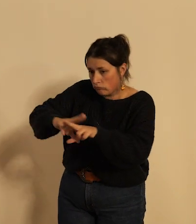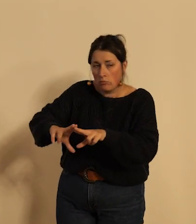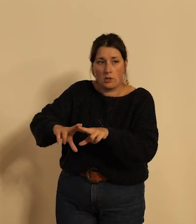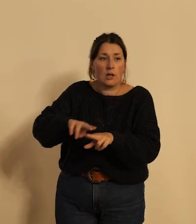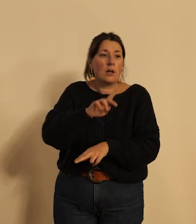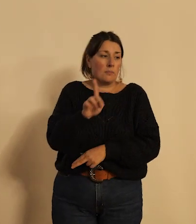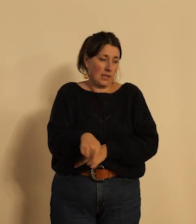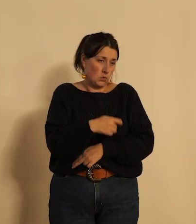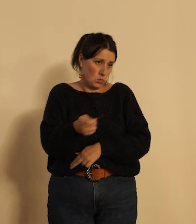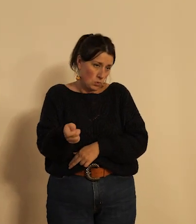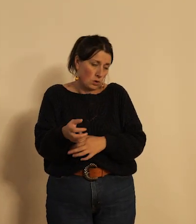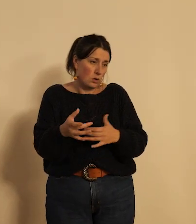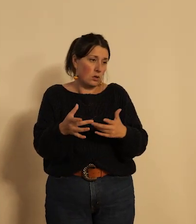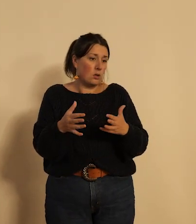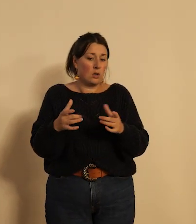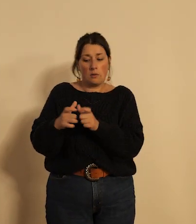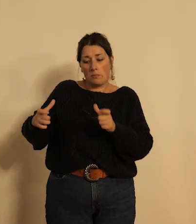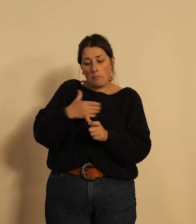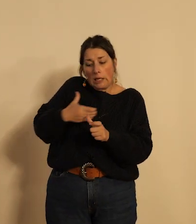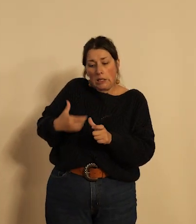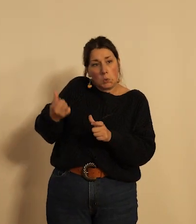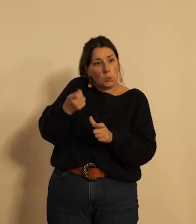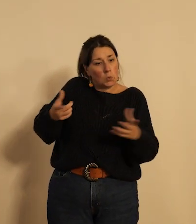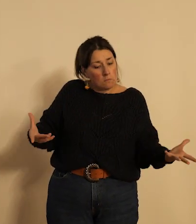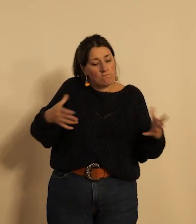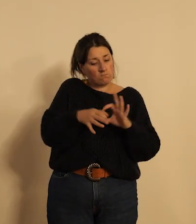et l'accompagnement de la municipalité